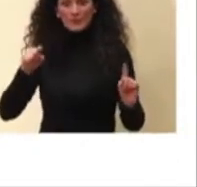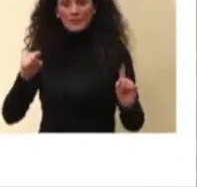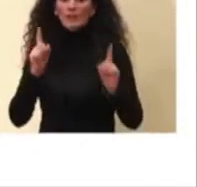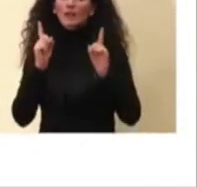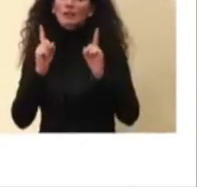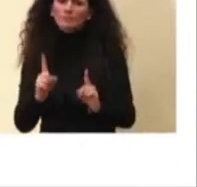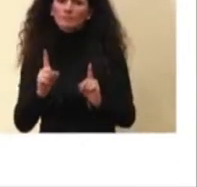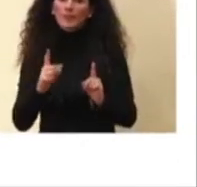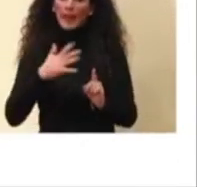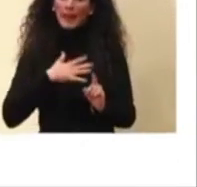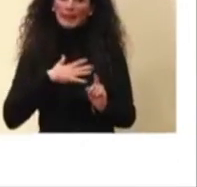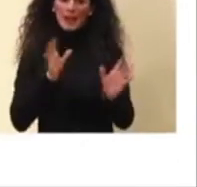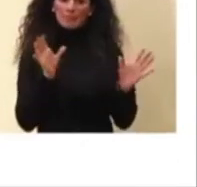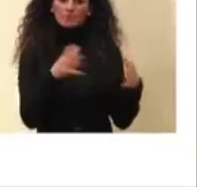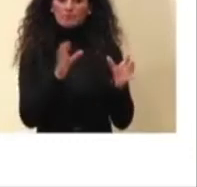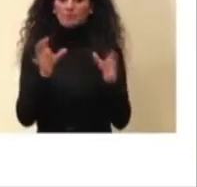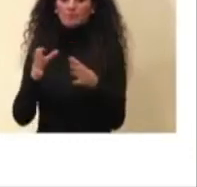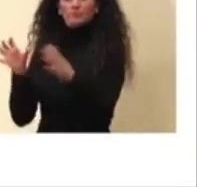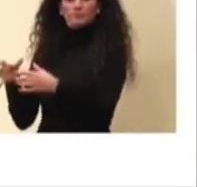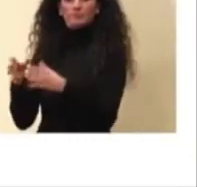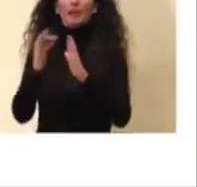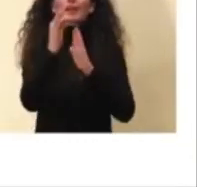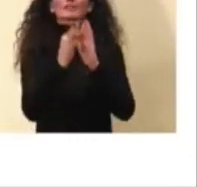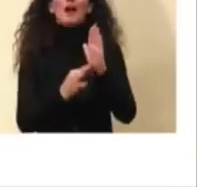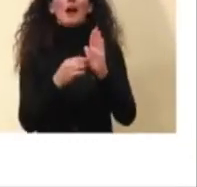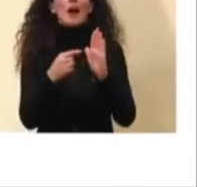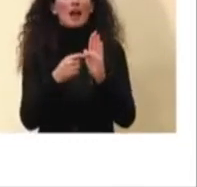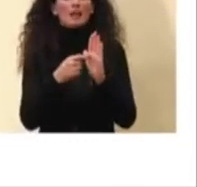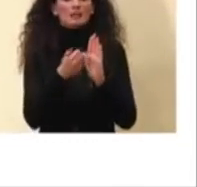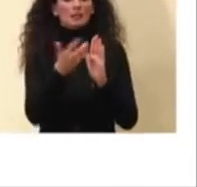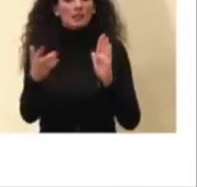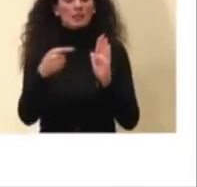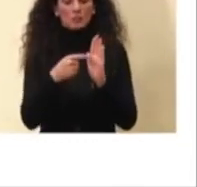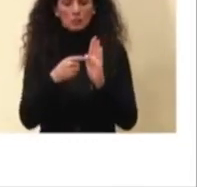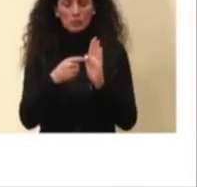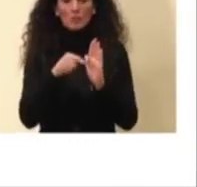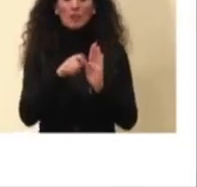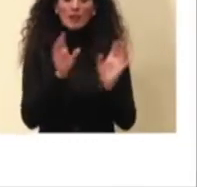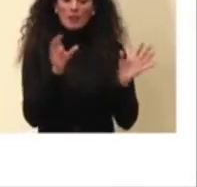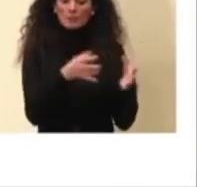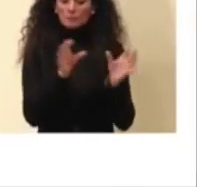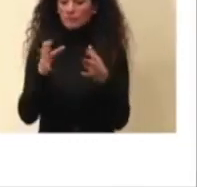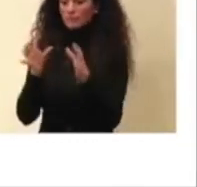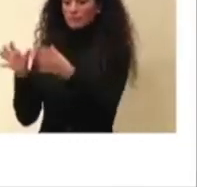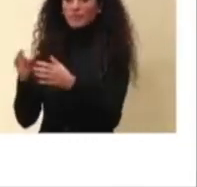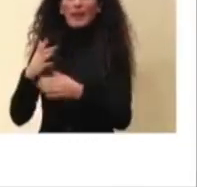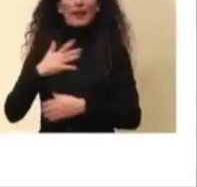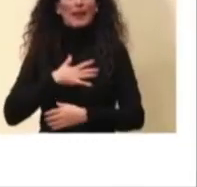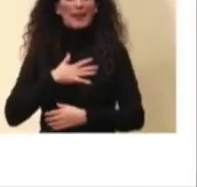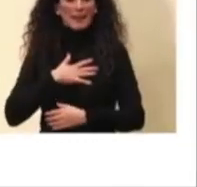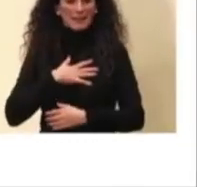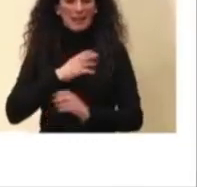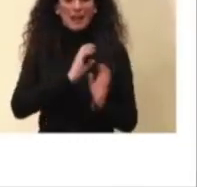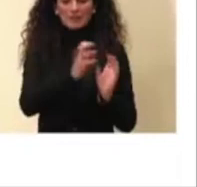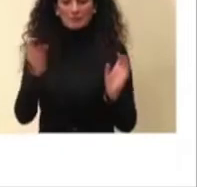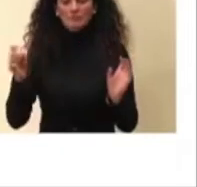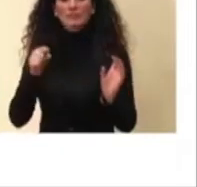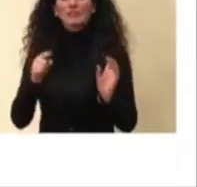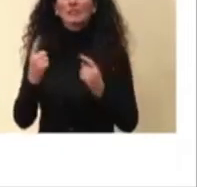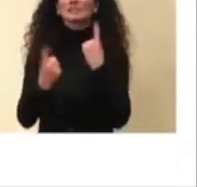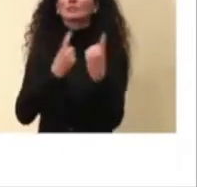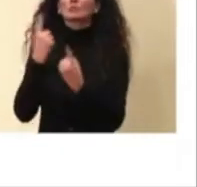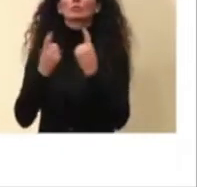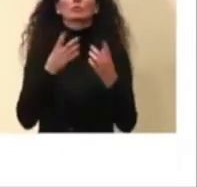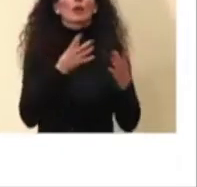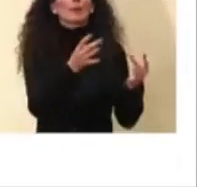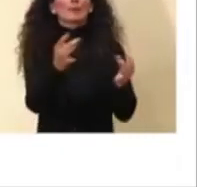età è un dato anche questo che voglio sottolineare, si collega anche a un quadro epidemiologico che si trova anche